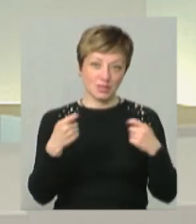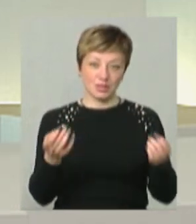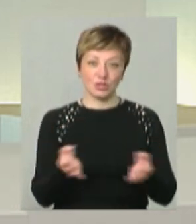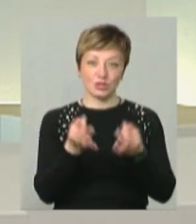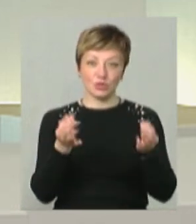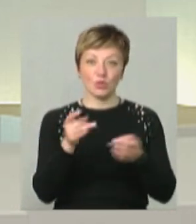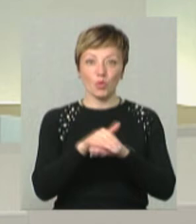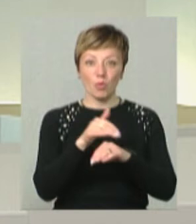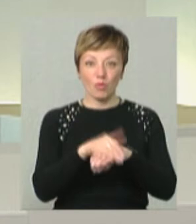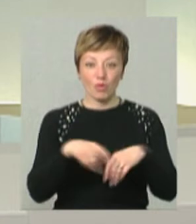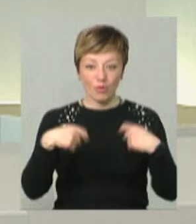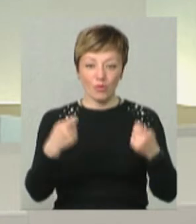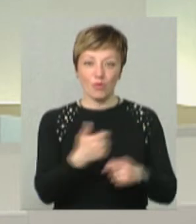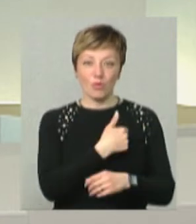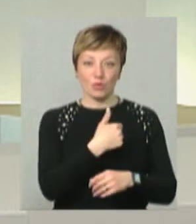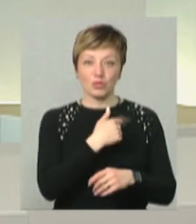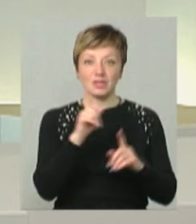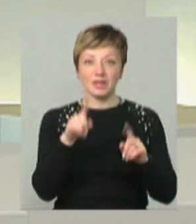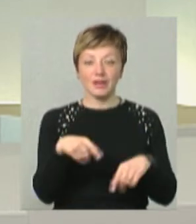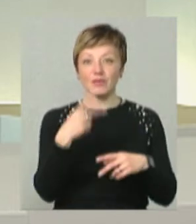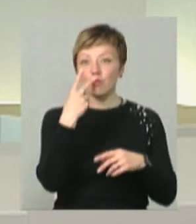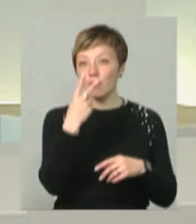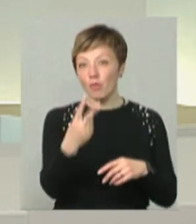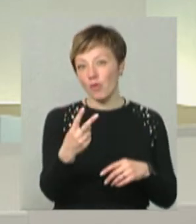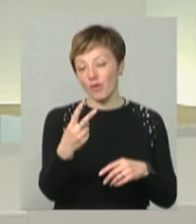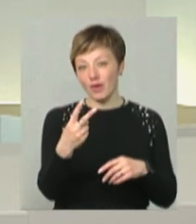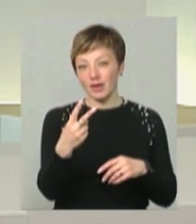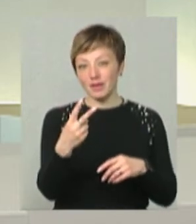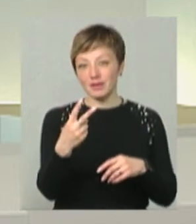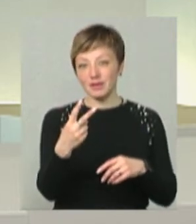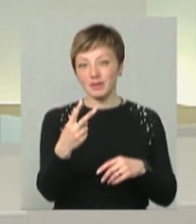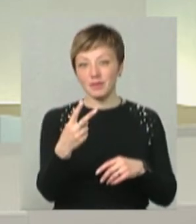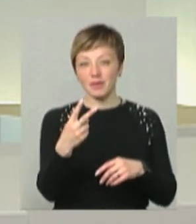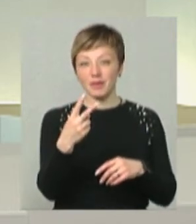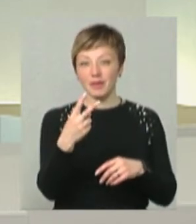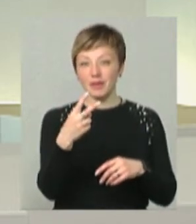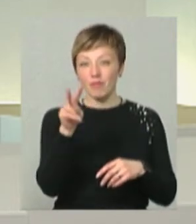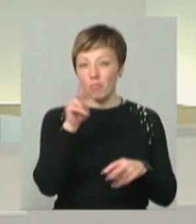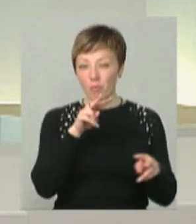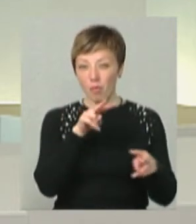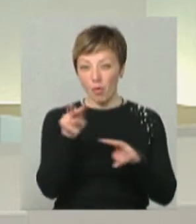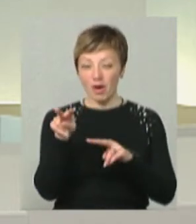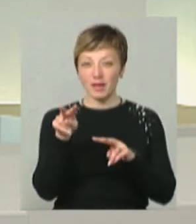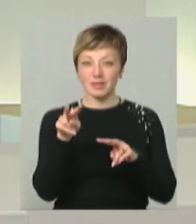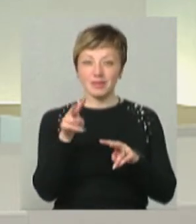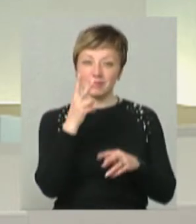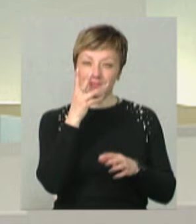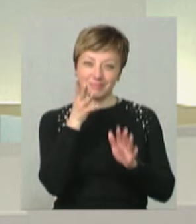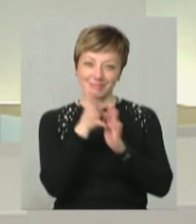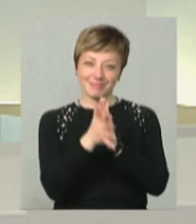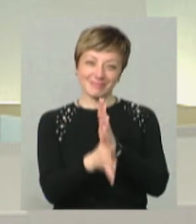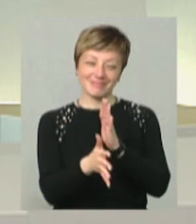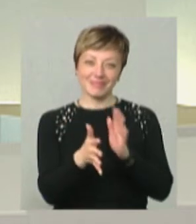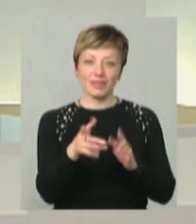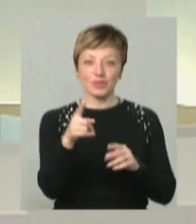ти несеш добро. І хочеш навіть погляді, як Станіславський говорив, о той промінь, він сказав російською, луче іспускання